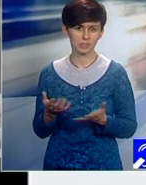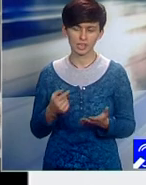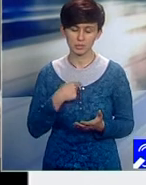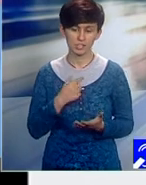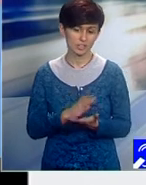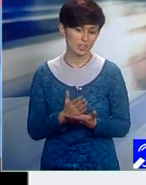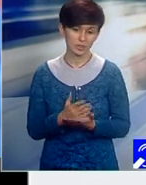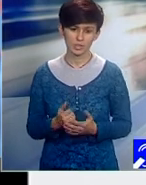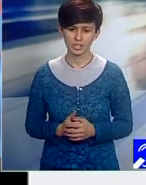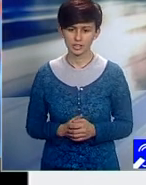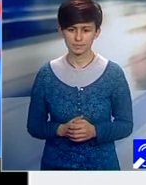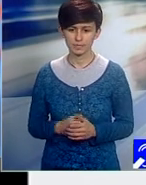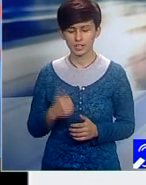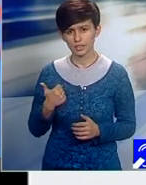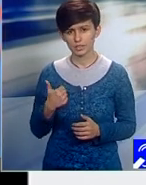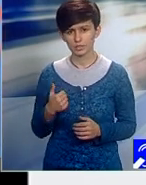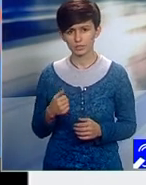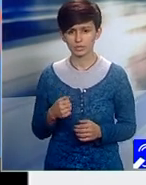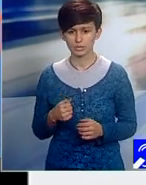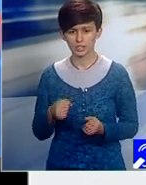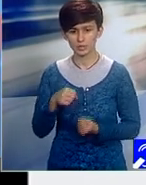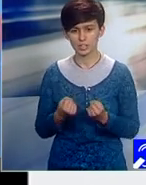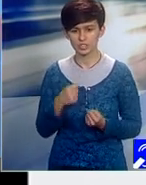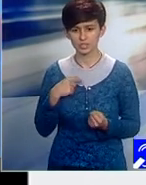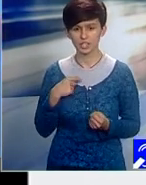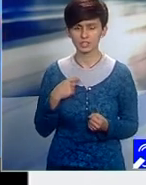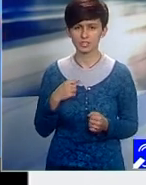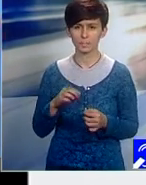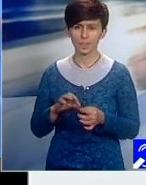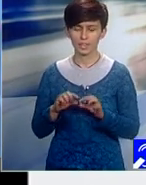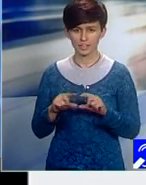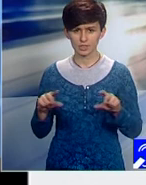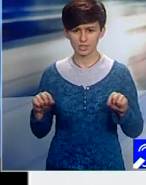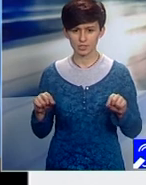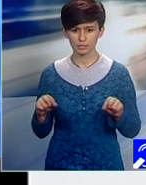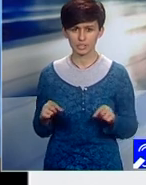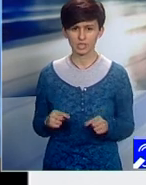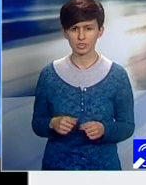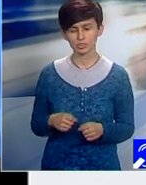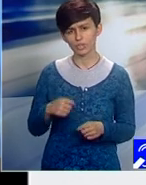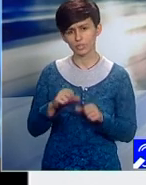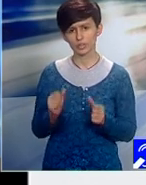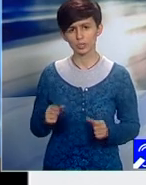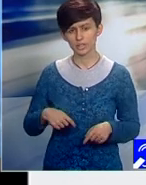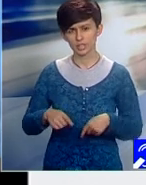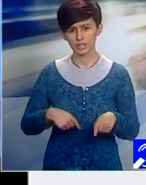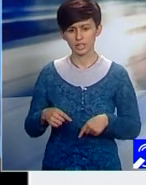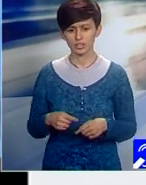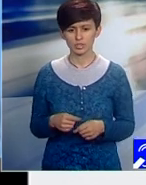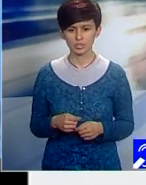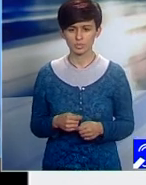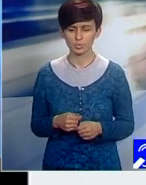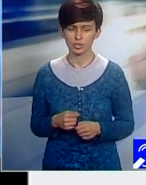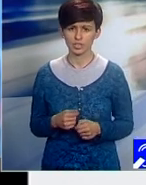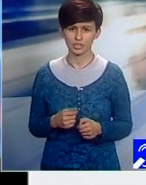Mai exact, într-unul dintre ele vehiculul este definit ca mijloc de transport cu sau fără propulsie proprie, cu excepția celor care se deplasează pe